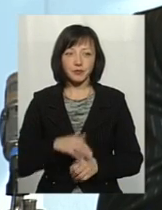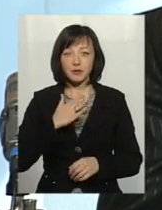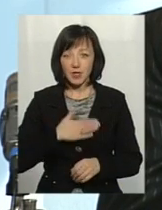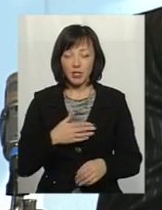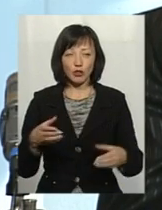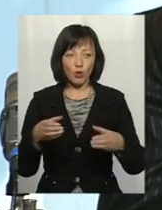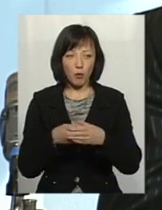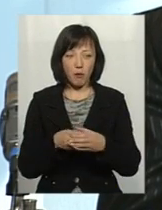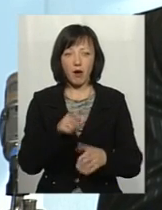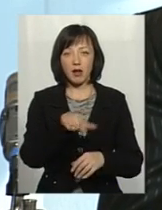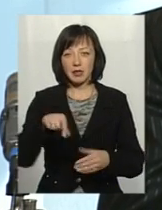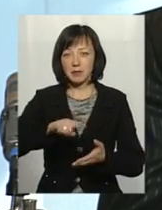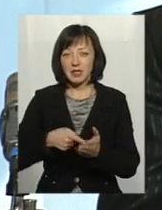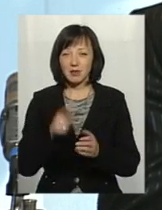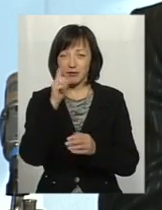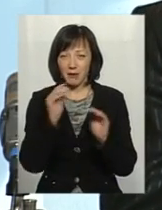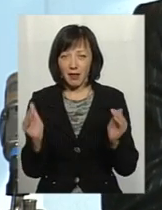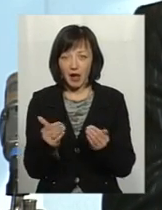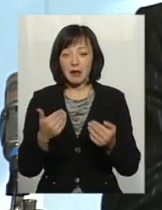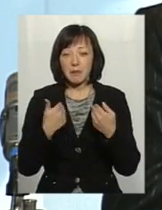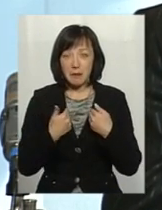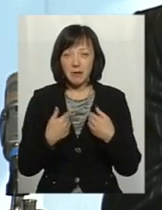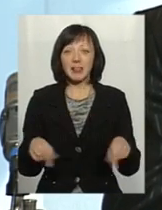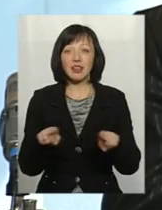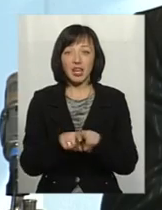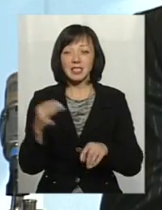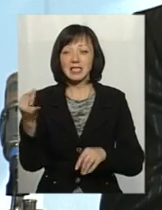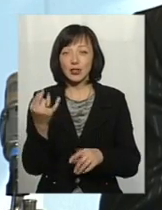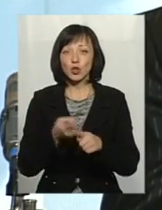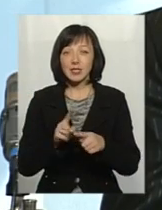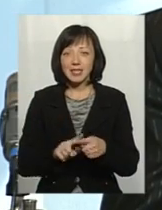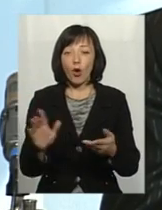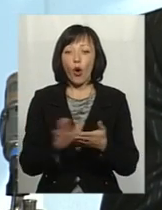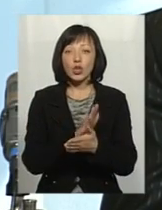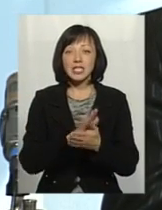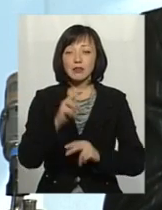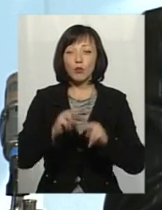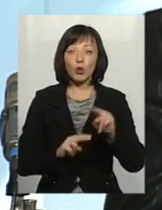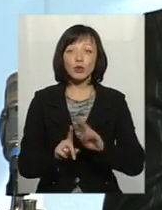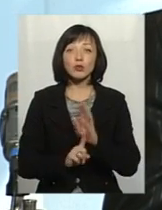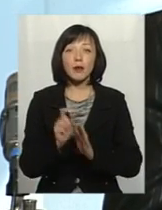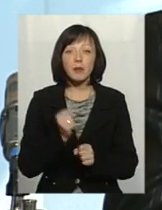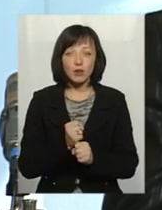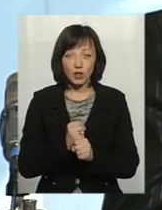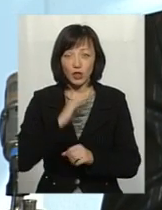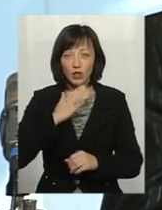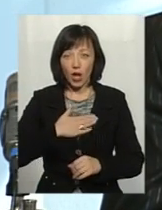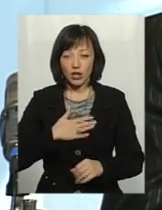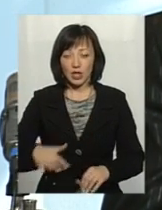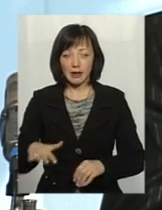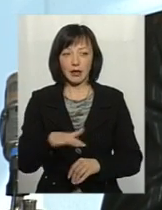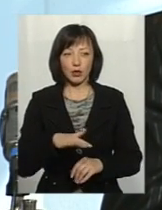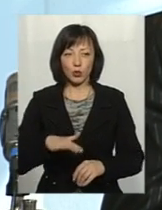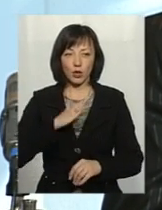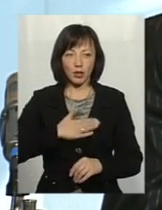ж громада і містечко невеличке і ми теж зацікавлені, щоб ці очисні зафункціонували, тому що це наша наша територія,